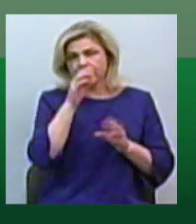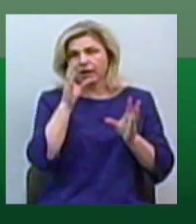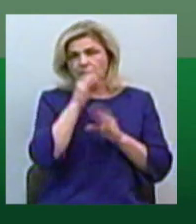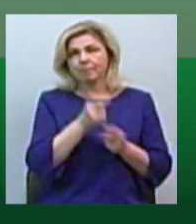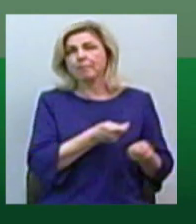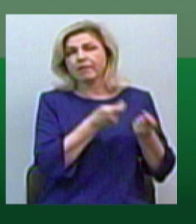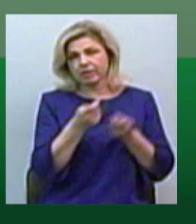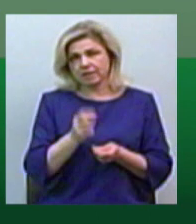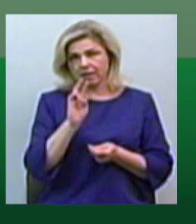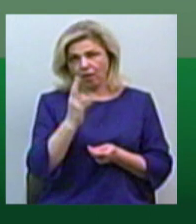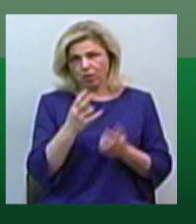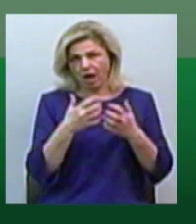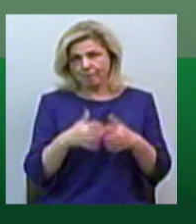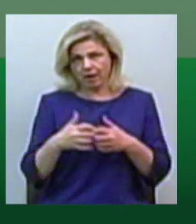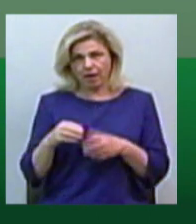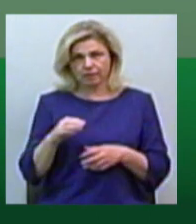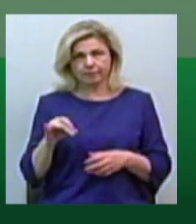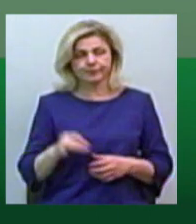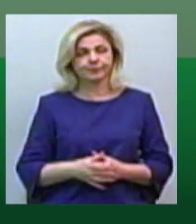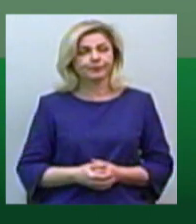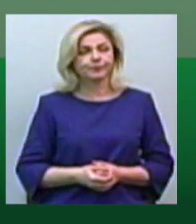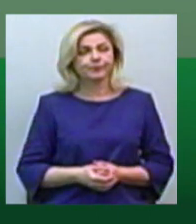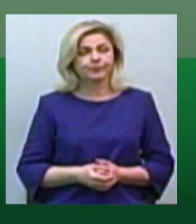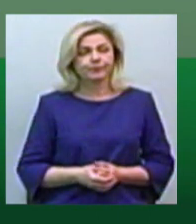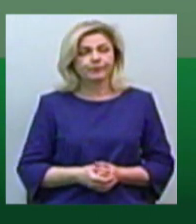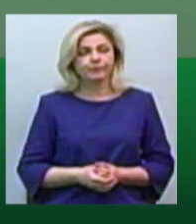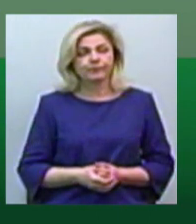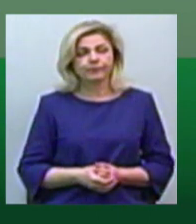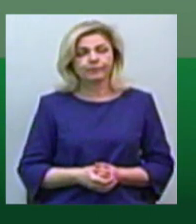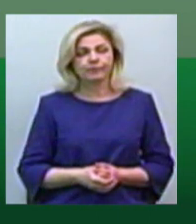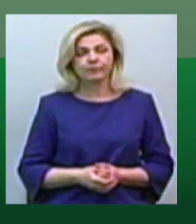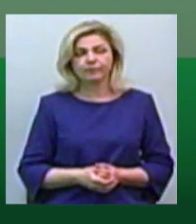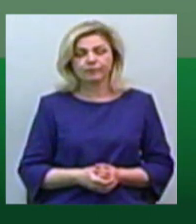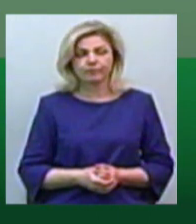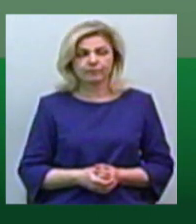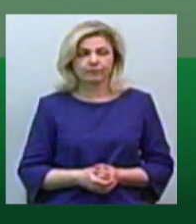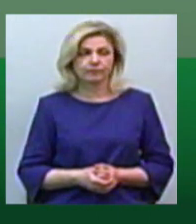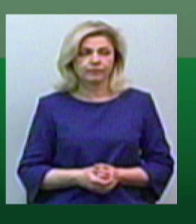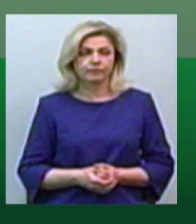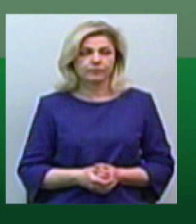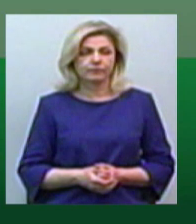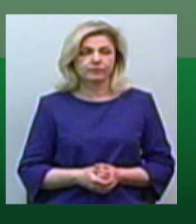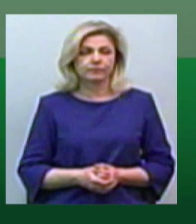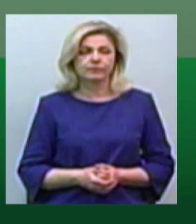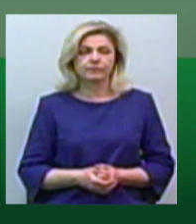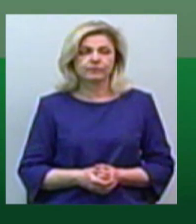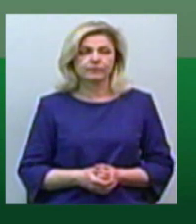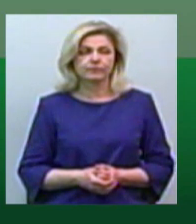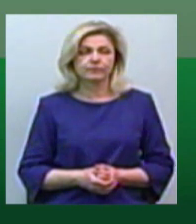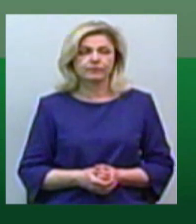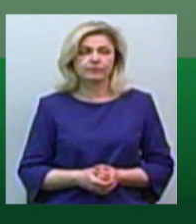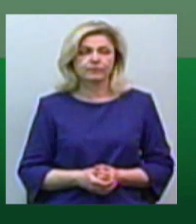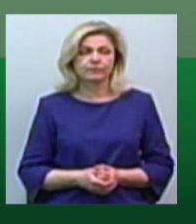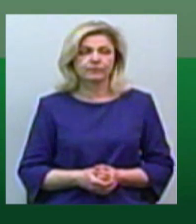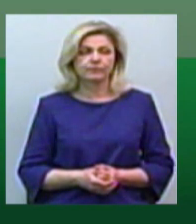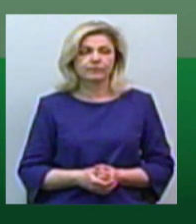спеціна, або якщо там вже буде на цей період за кошти, що вже